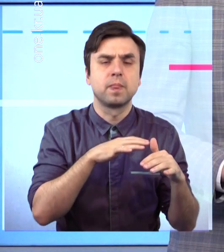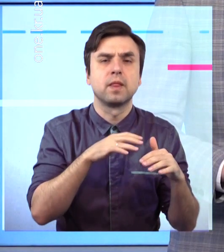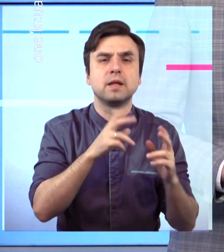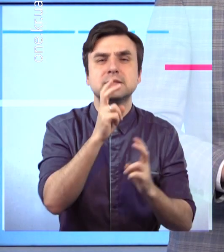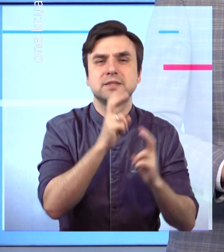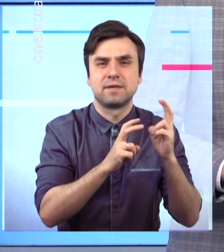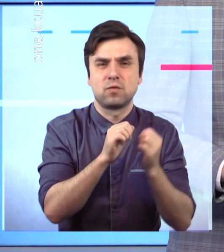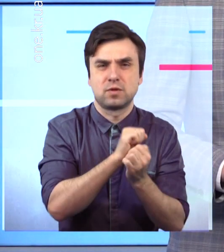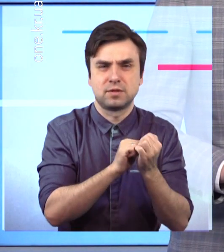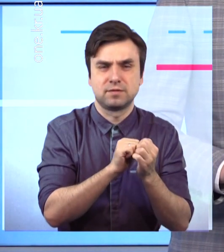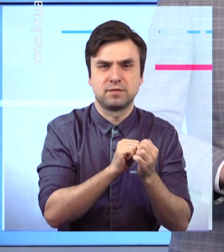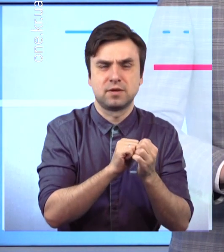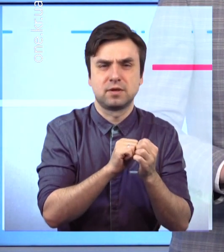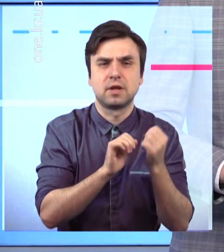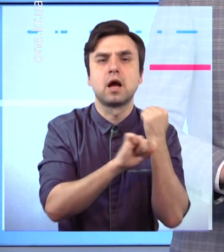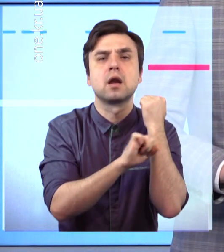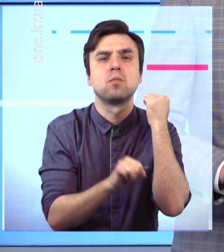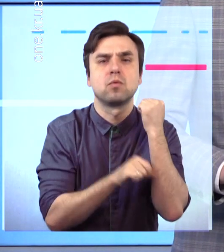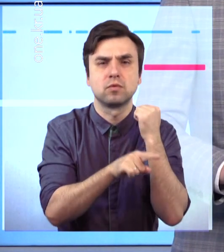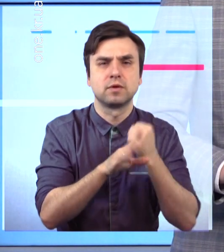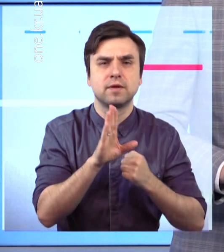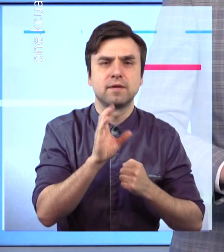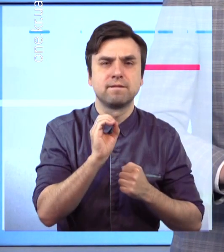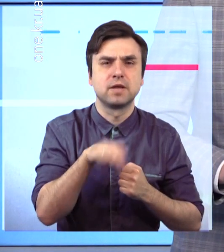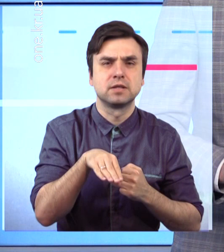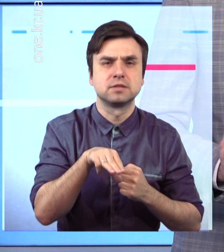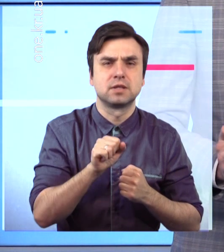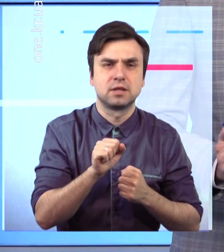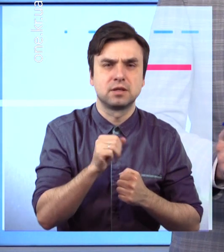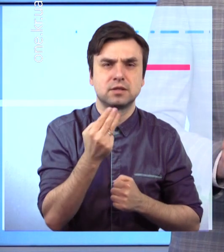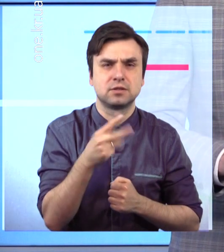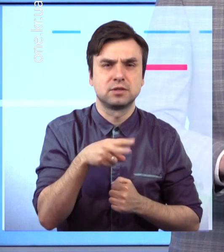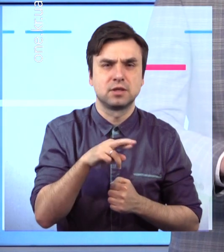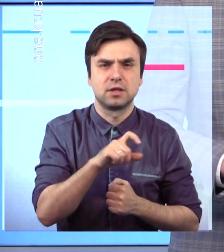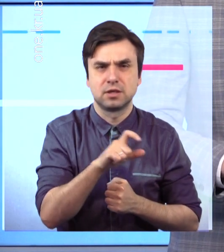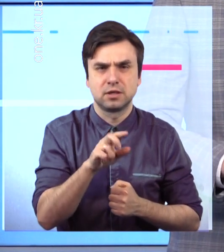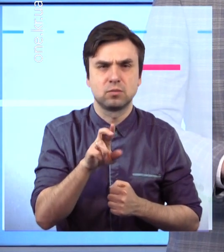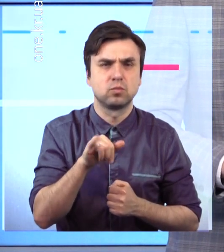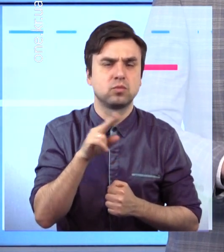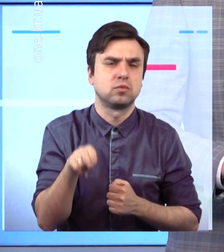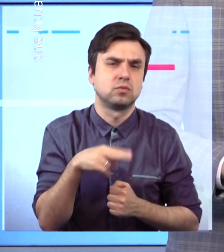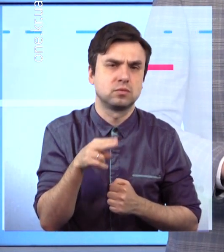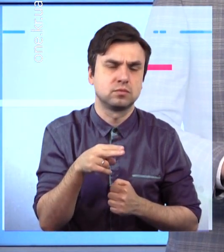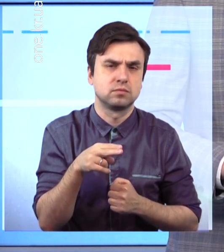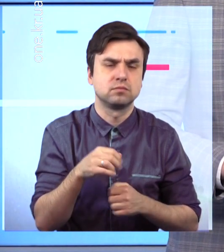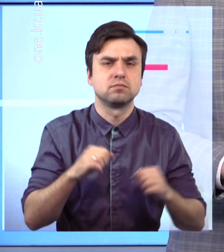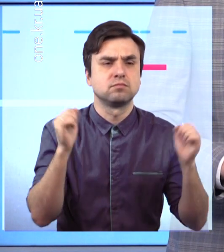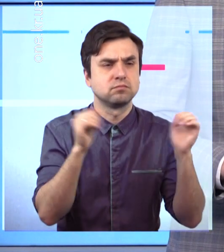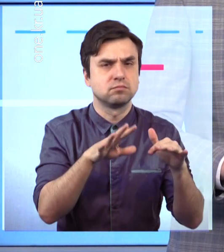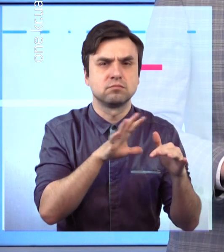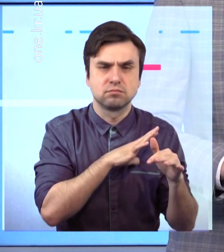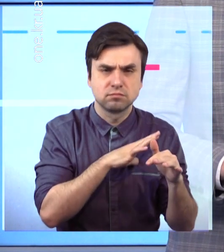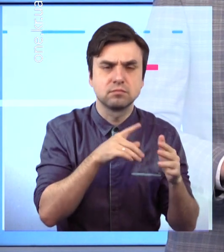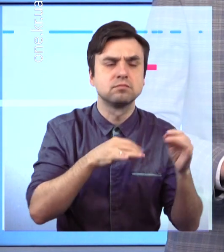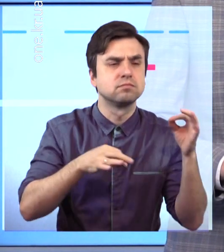поставив завдання, аби бригади працювали у кожному районі міста. З однією з таких, що розпочала зміну асфальту на